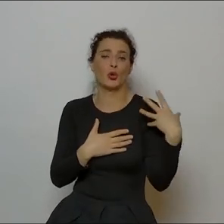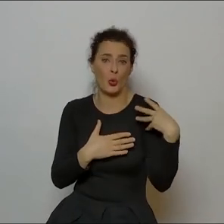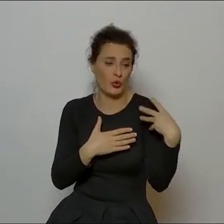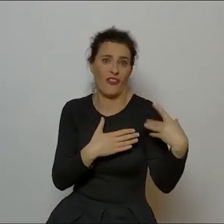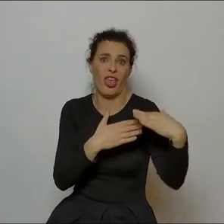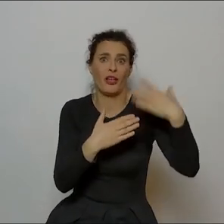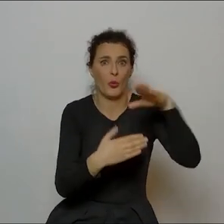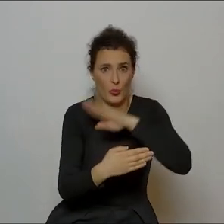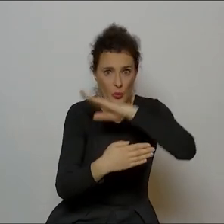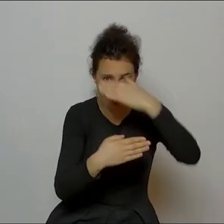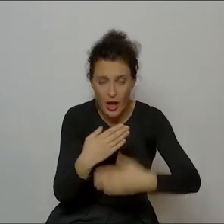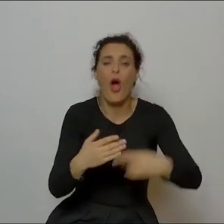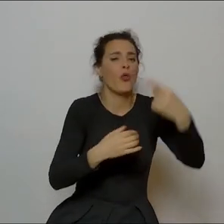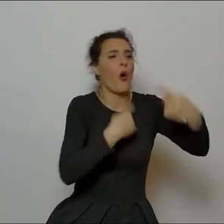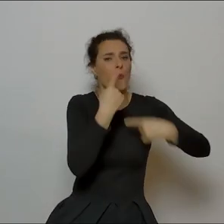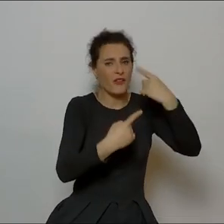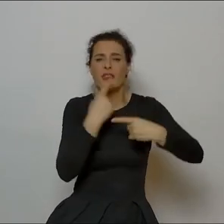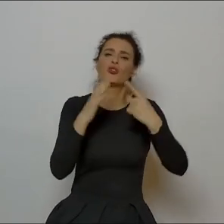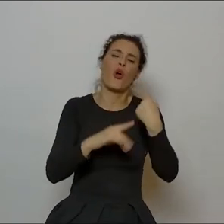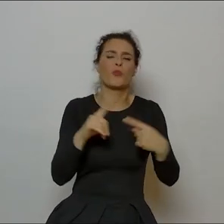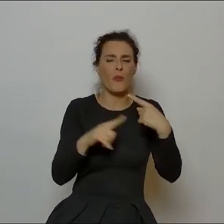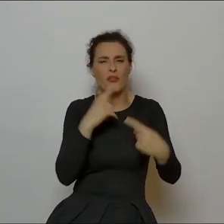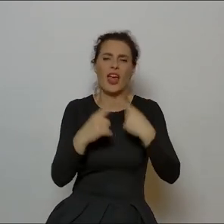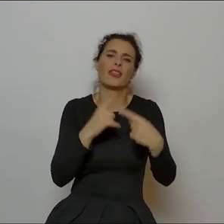sobie rozmawialiśmy, to przebłąkiwał,